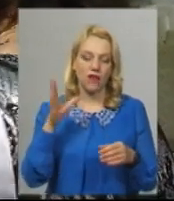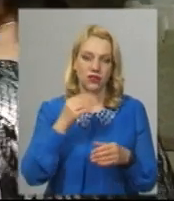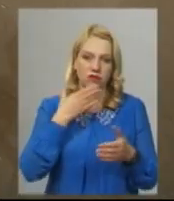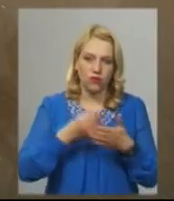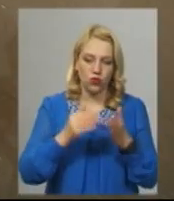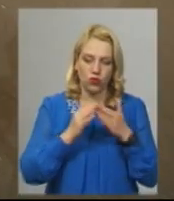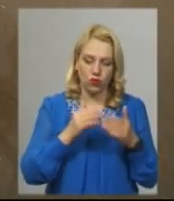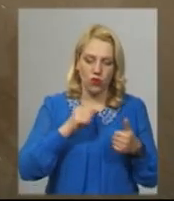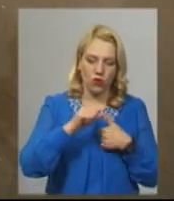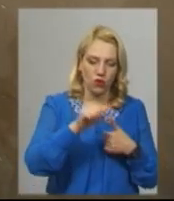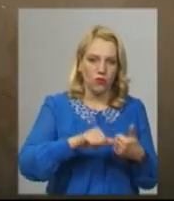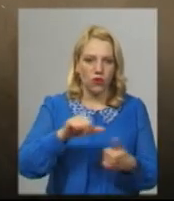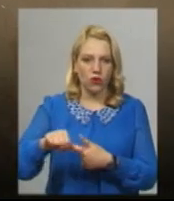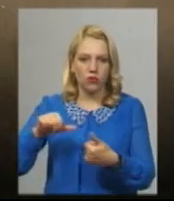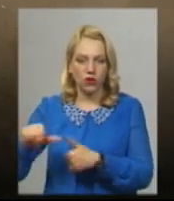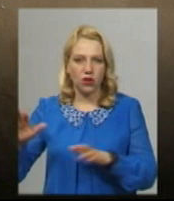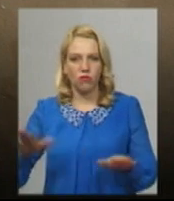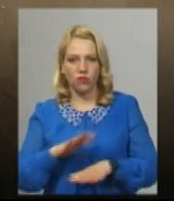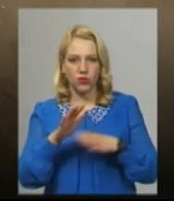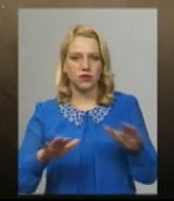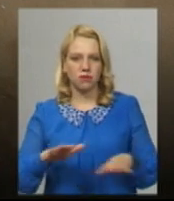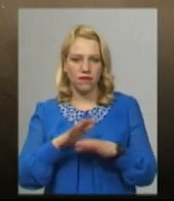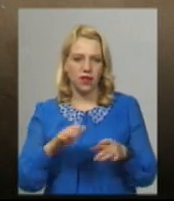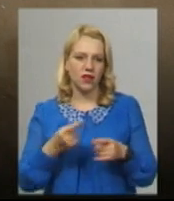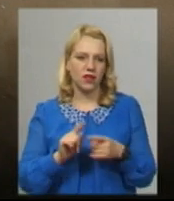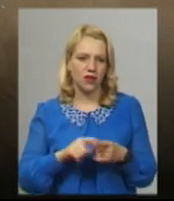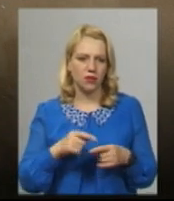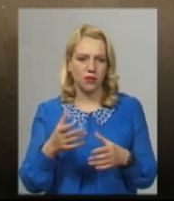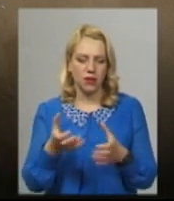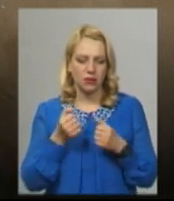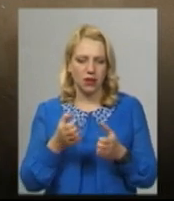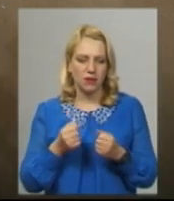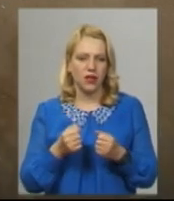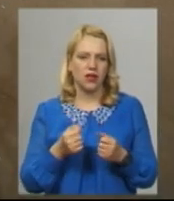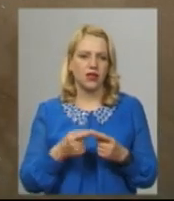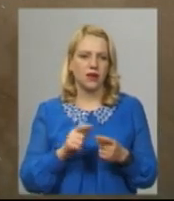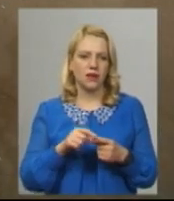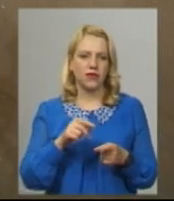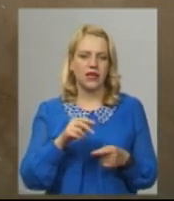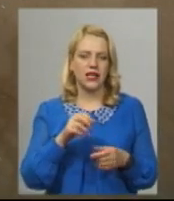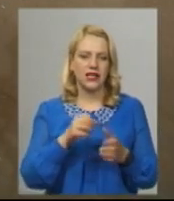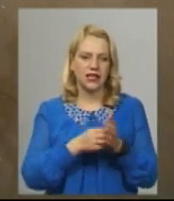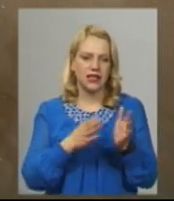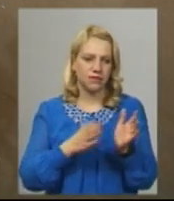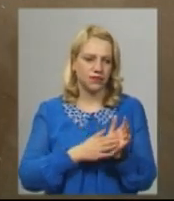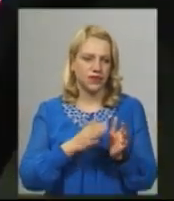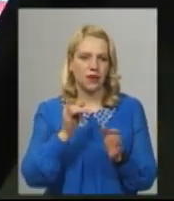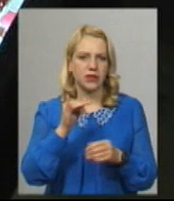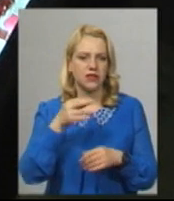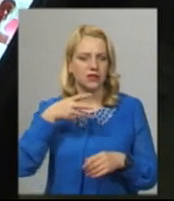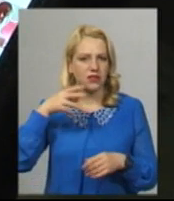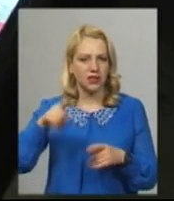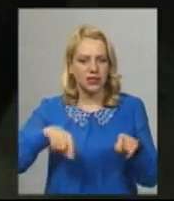себе вдома Ми працювали дуже плідно, ми приймали партії по вайберу, по записах з Лілією Валерівною, по